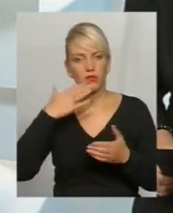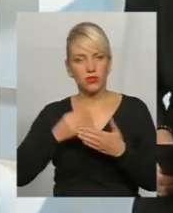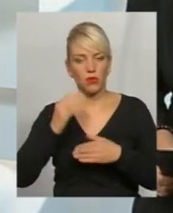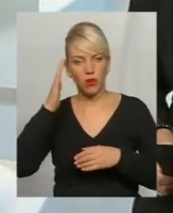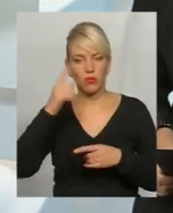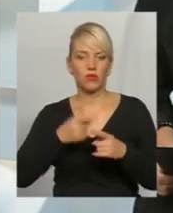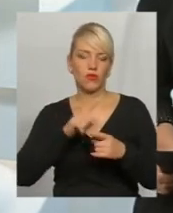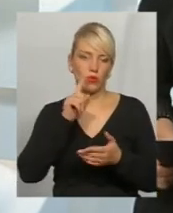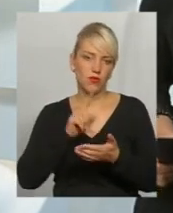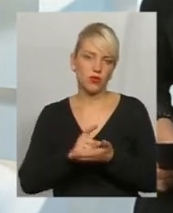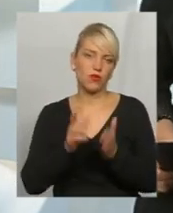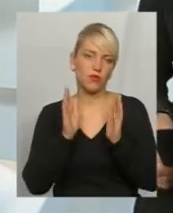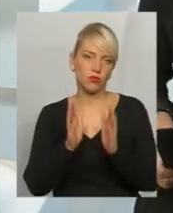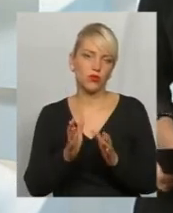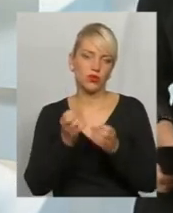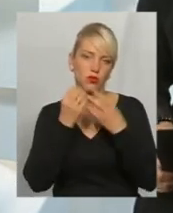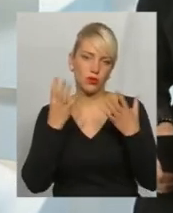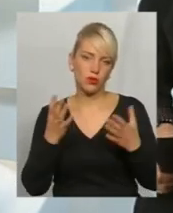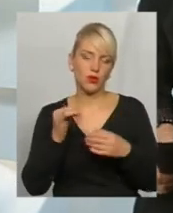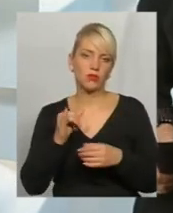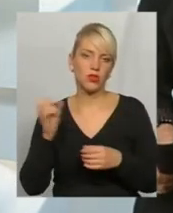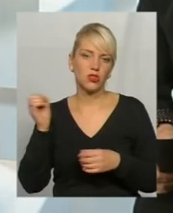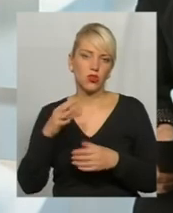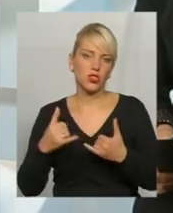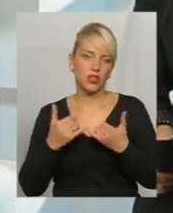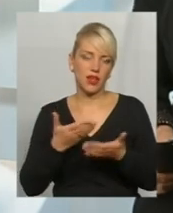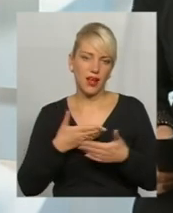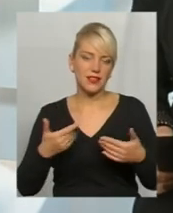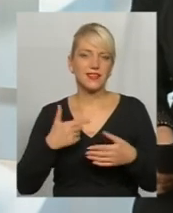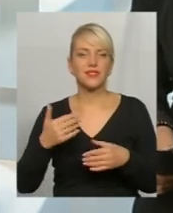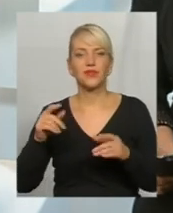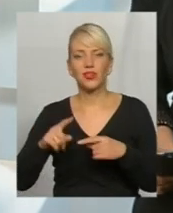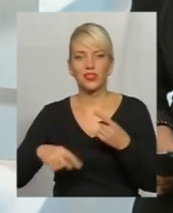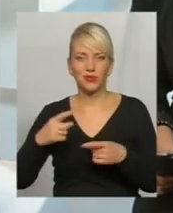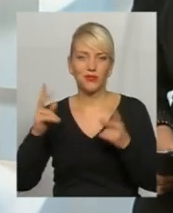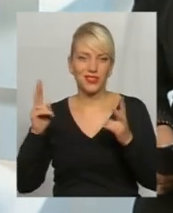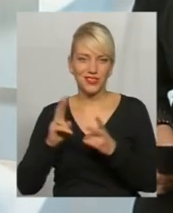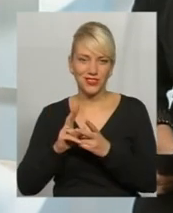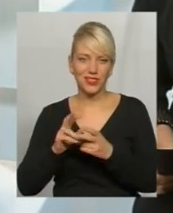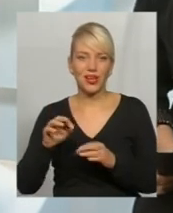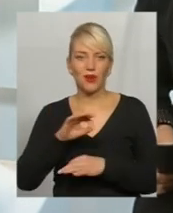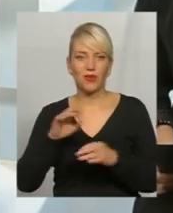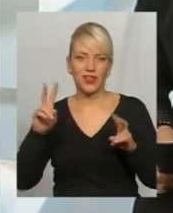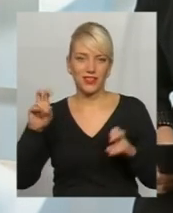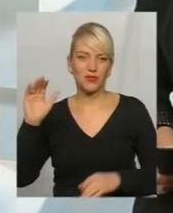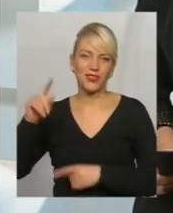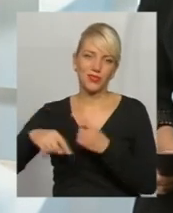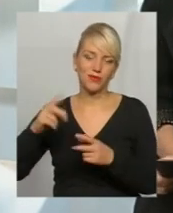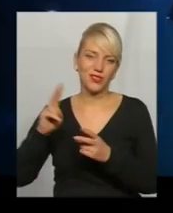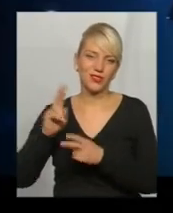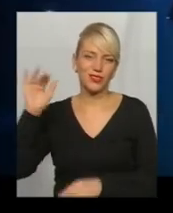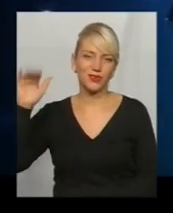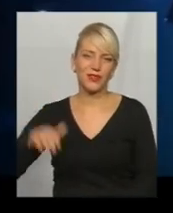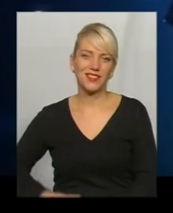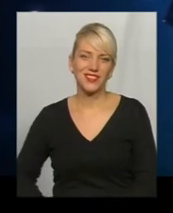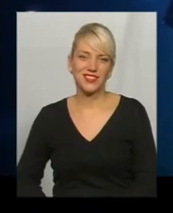воно обов'язково буде добрим і сонячним для нас. На сьогодні все. З вами була Юна Мітрашко, проект «Тема». До наступних зустрічей.